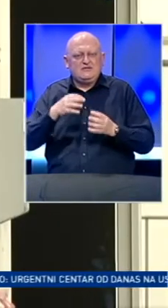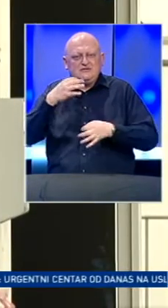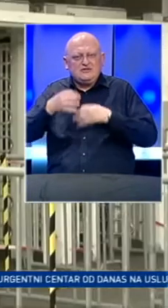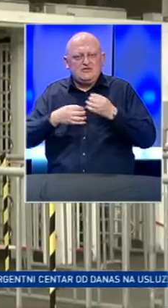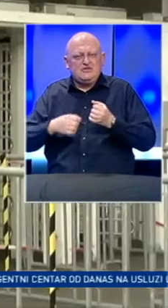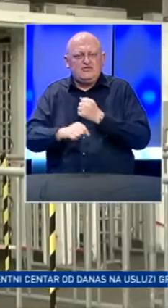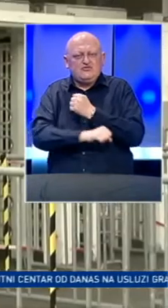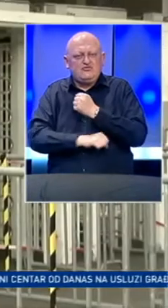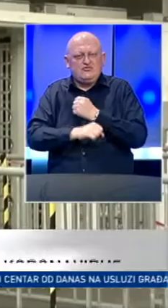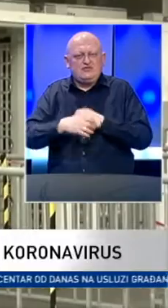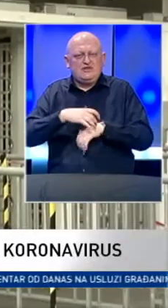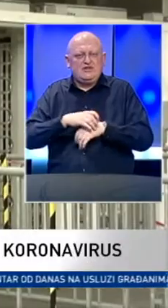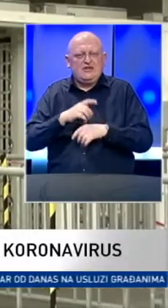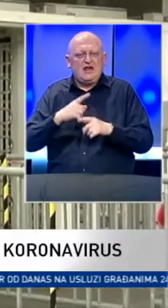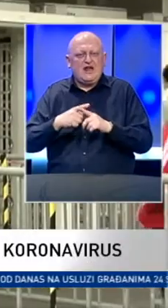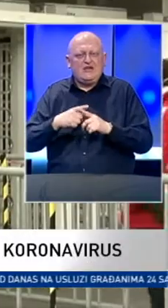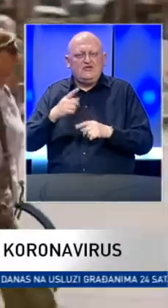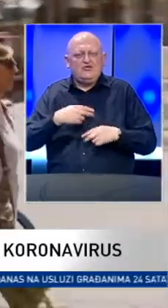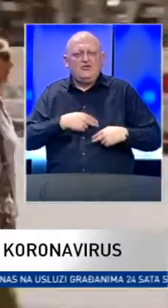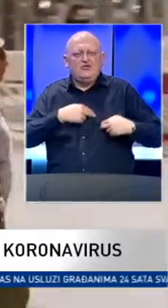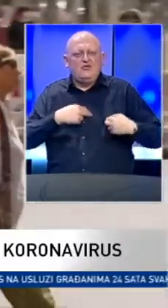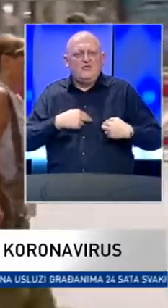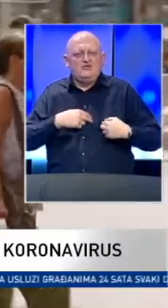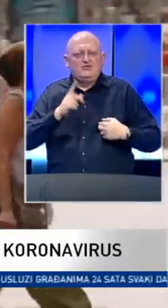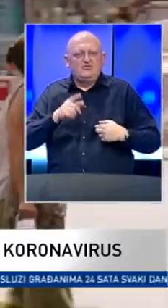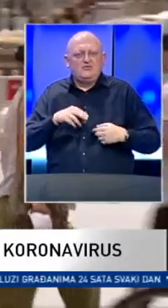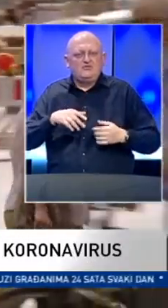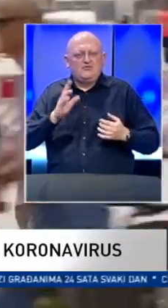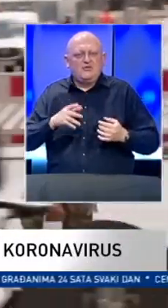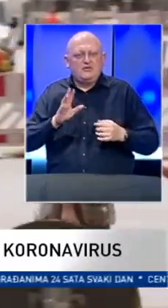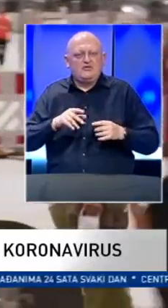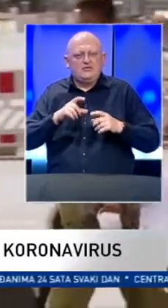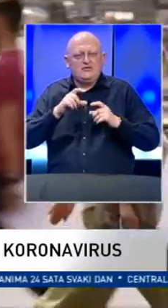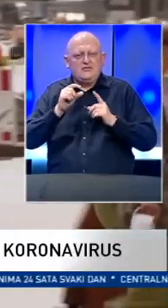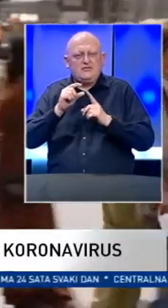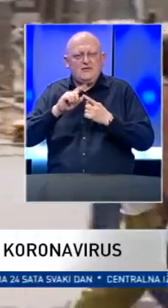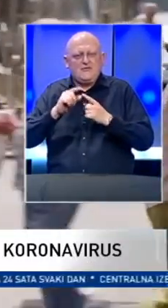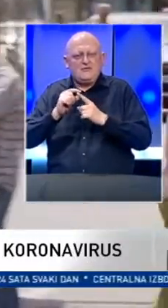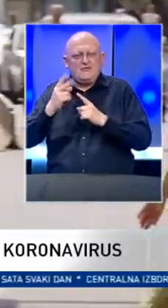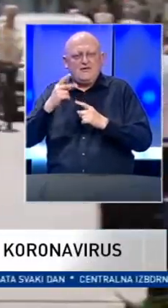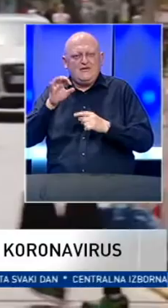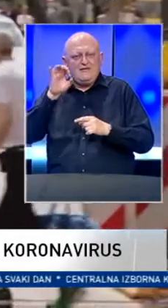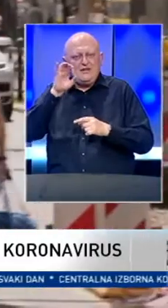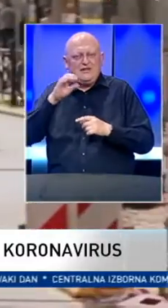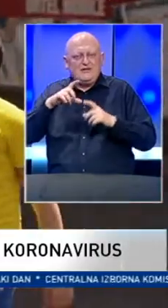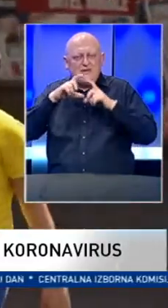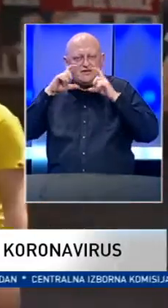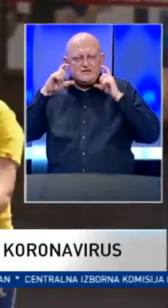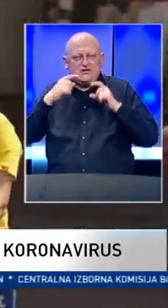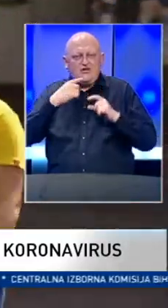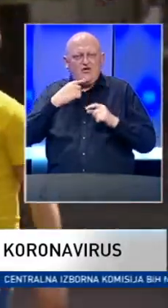tim istraživača sa univerzitetske klinike u Haleu. Dobrovoljci će na koncertu morati nositi FFP2 filter maske.